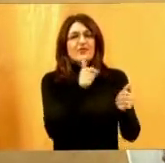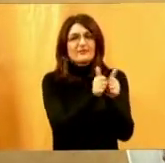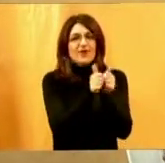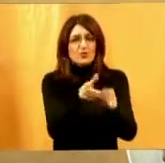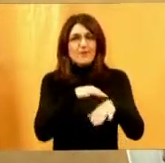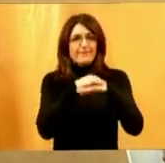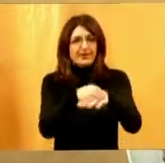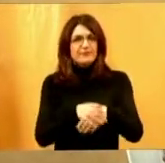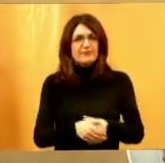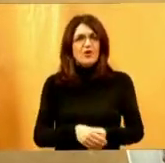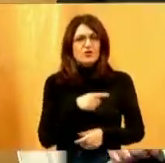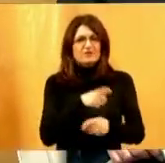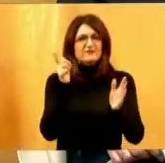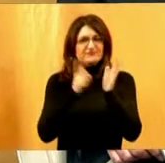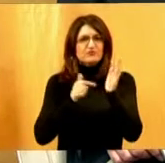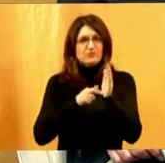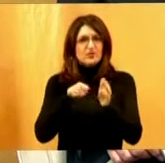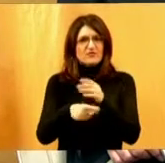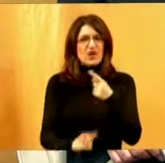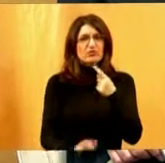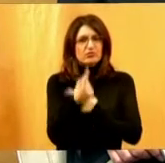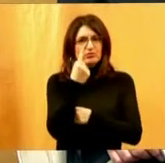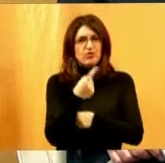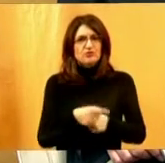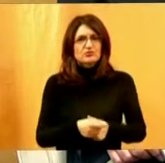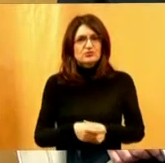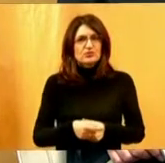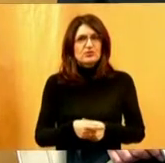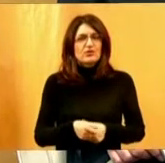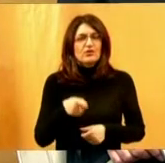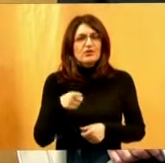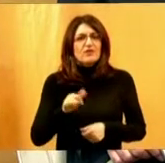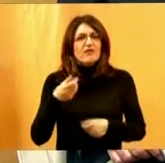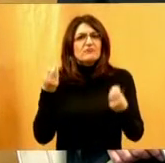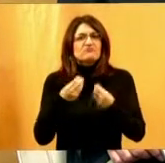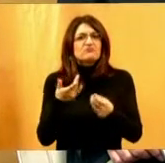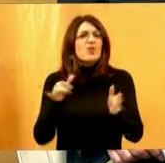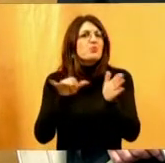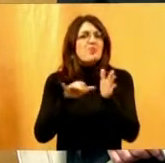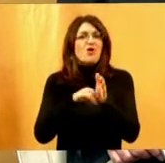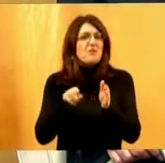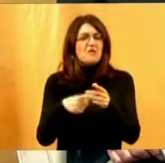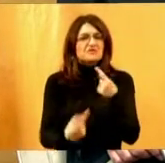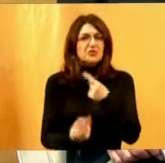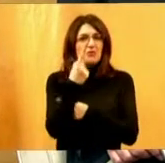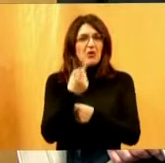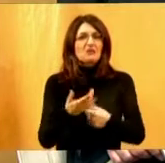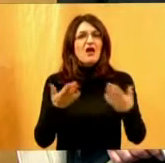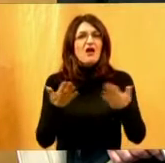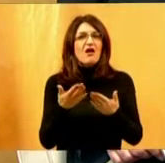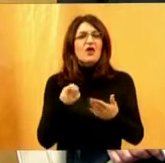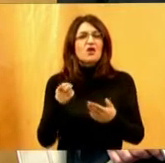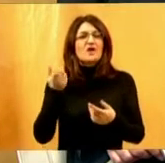Pa to se nama vrlo često događa. To je nekako, rekla bih, uobičajna pojava koja